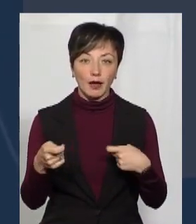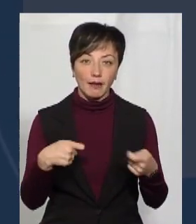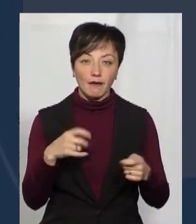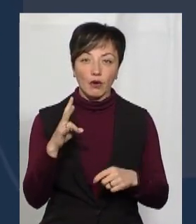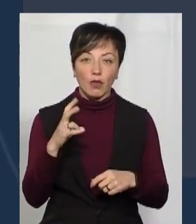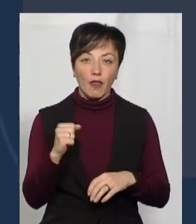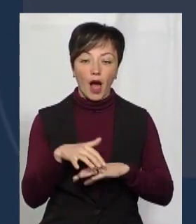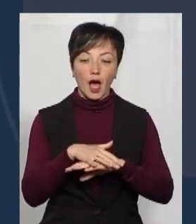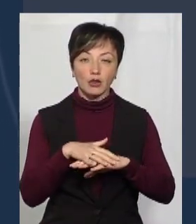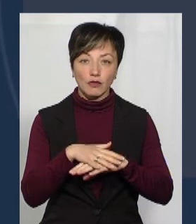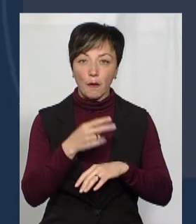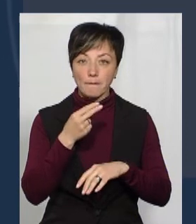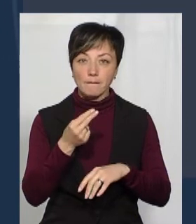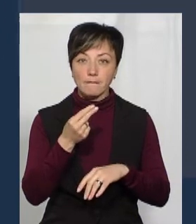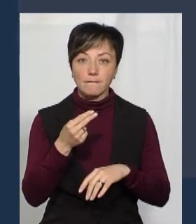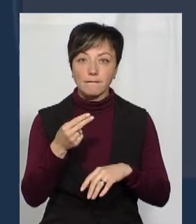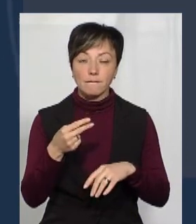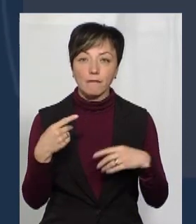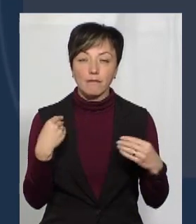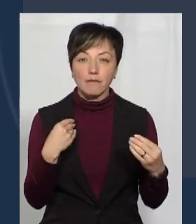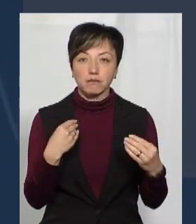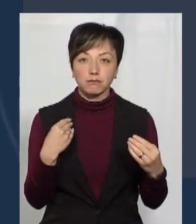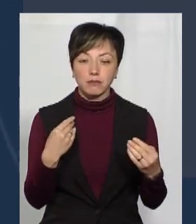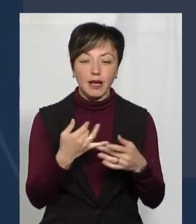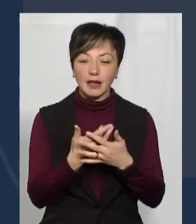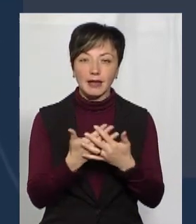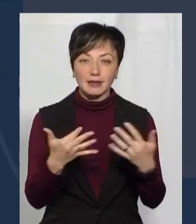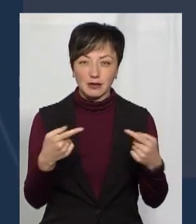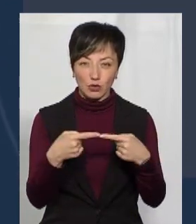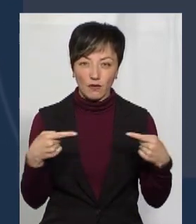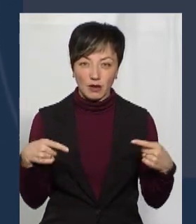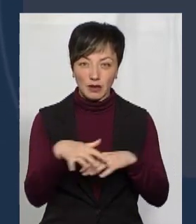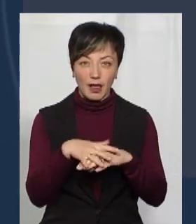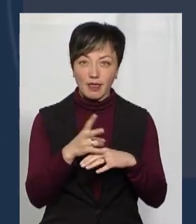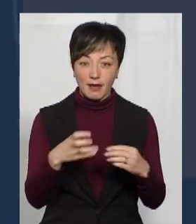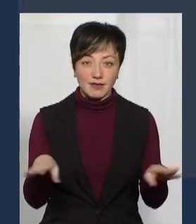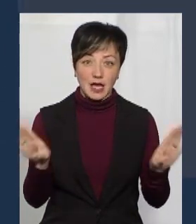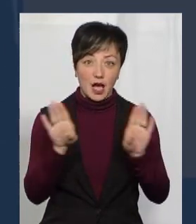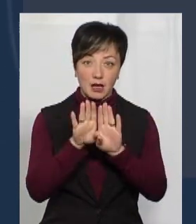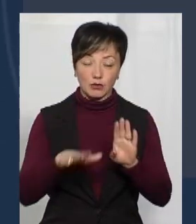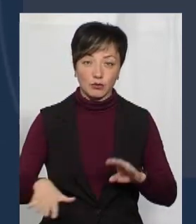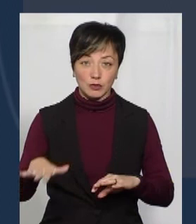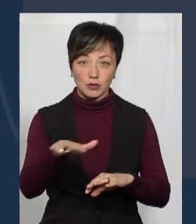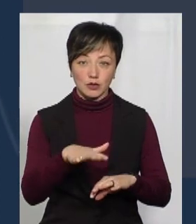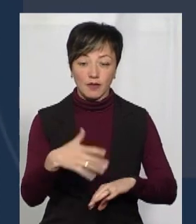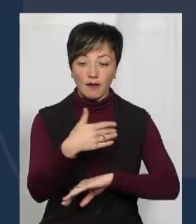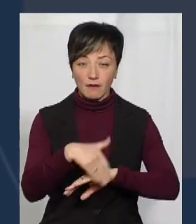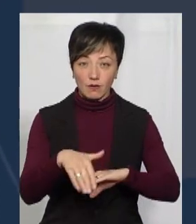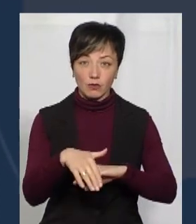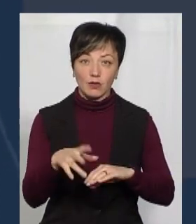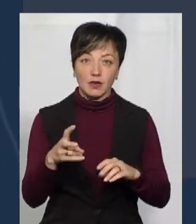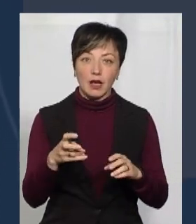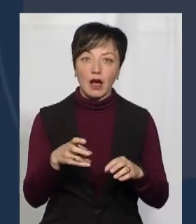речових промтоварних ринках. Тим більше, що вони знаходяться не в закритому приміщенні. Ринки не працюють, їх